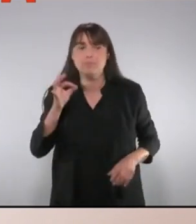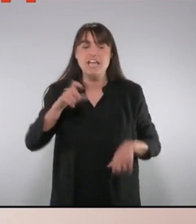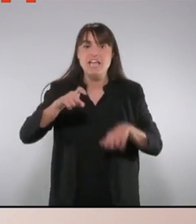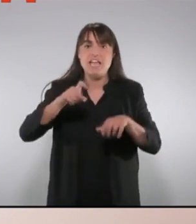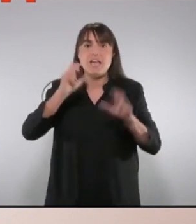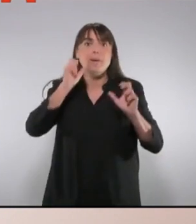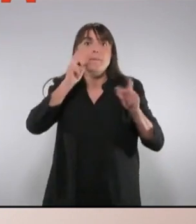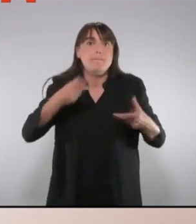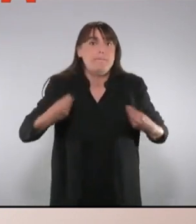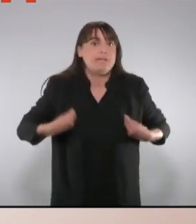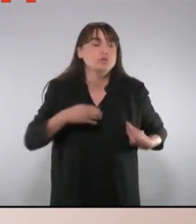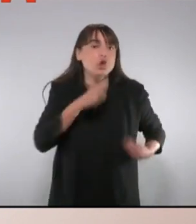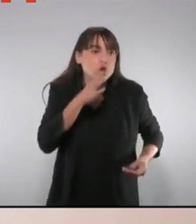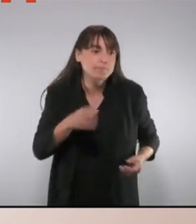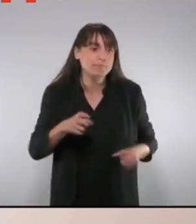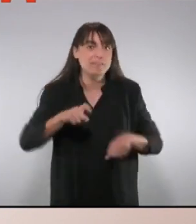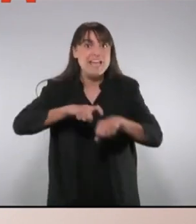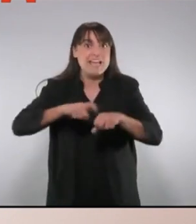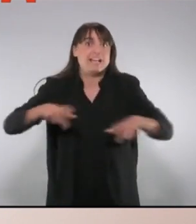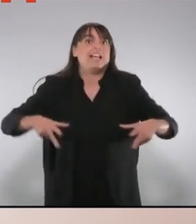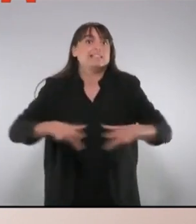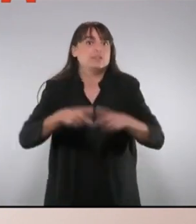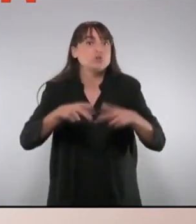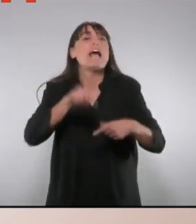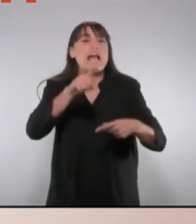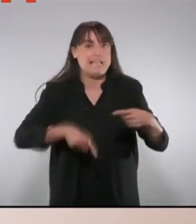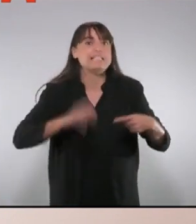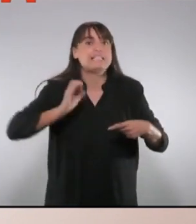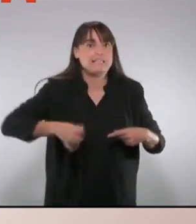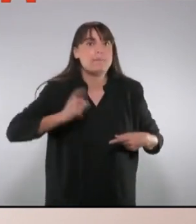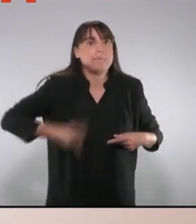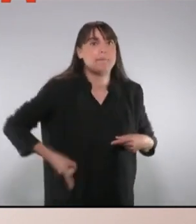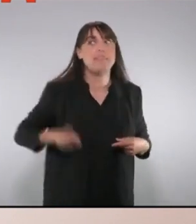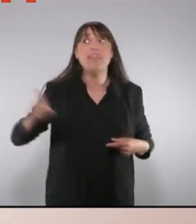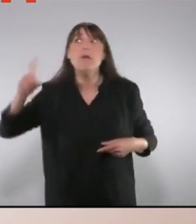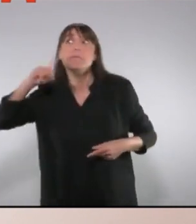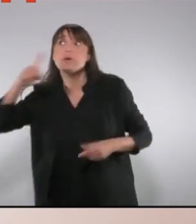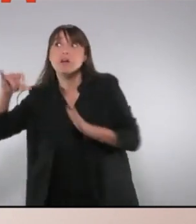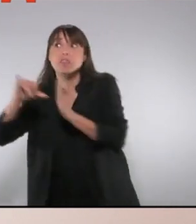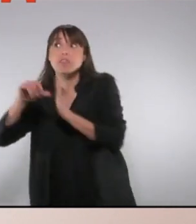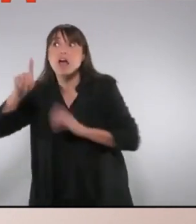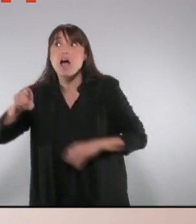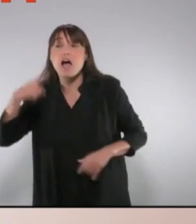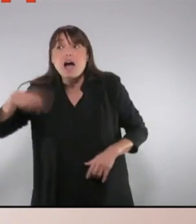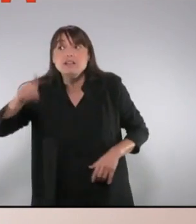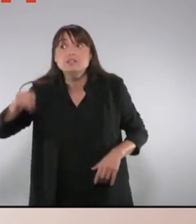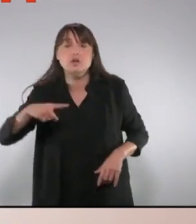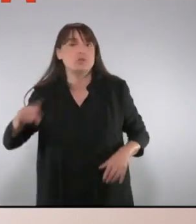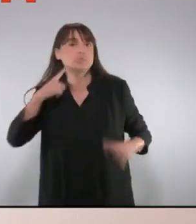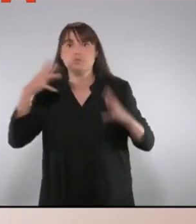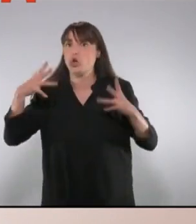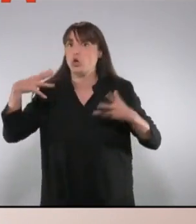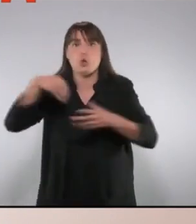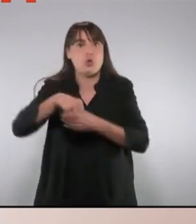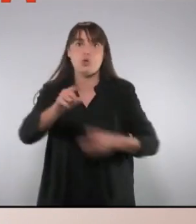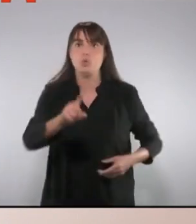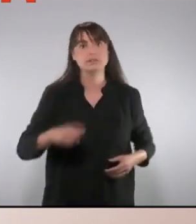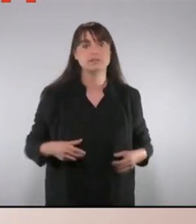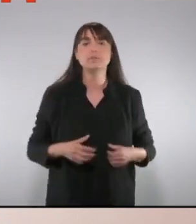social. I un darrer debat que també em sembla important, també dins de'àmbit de la criminologia, però també